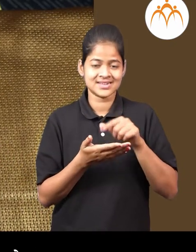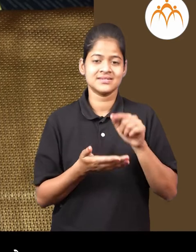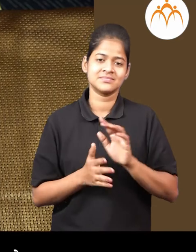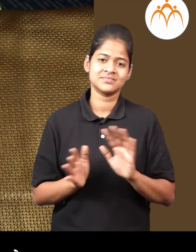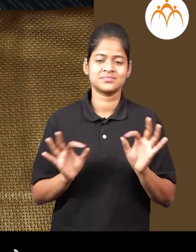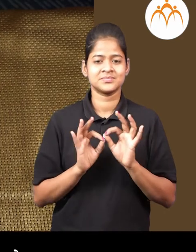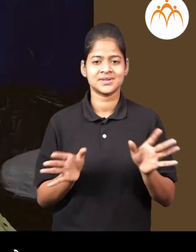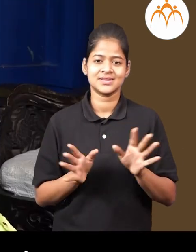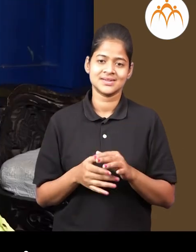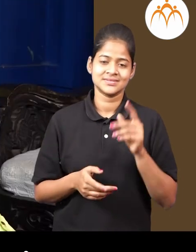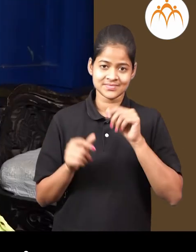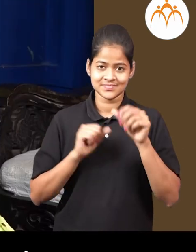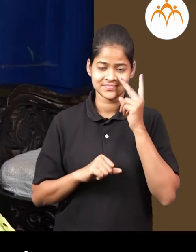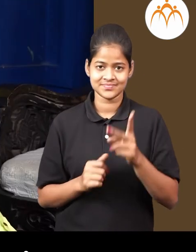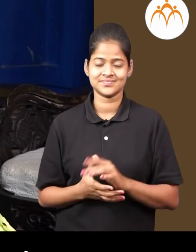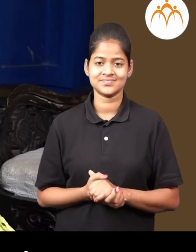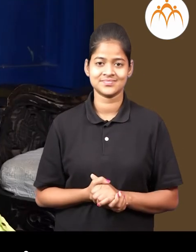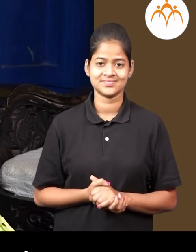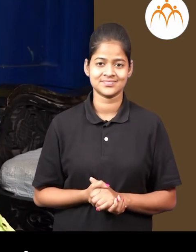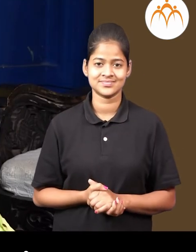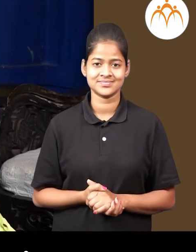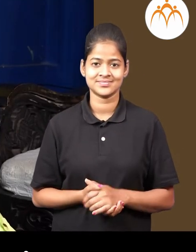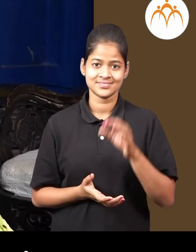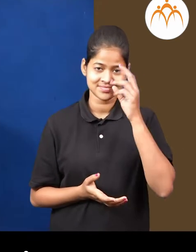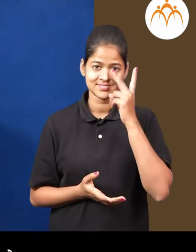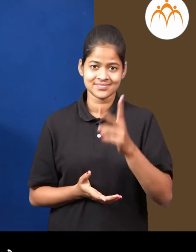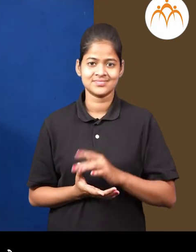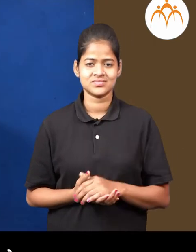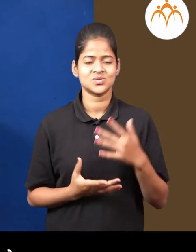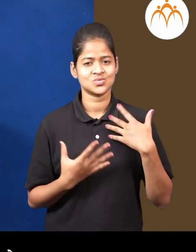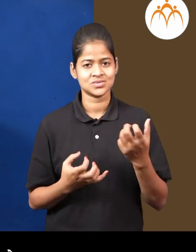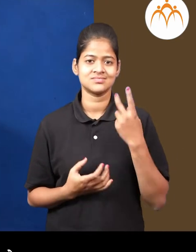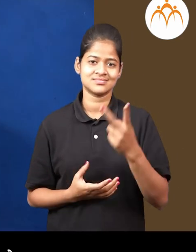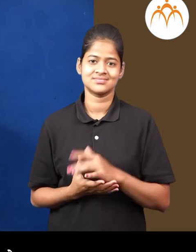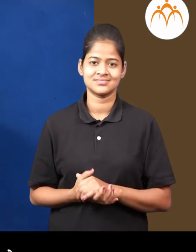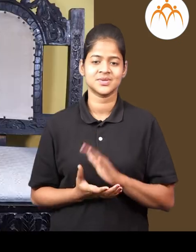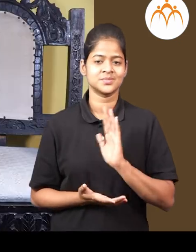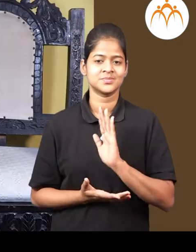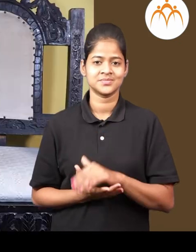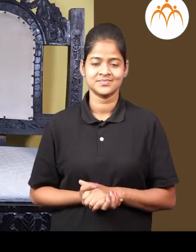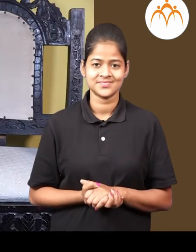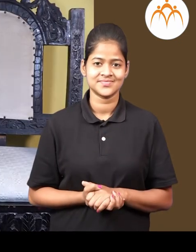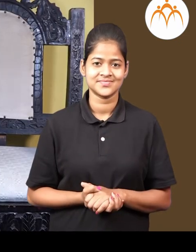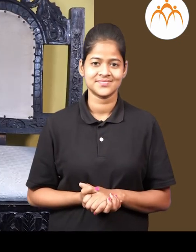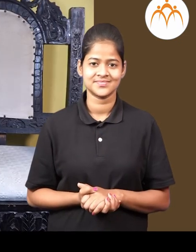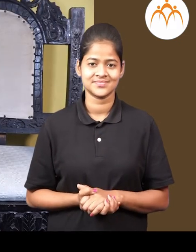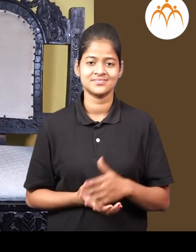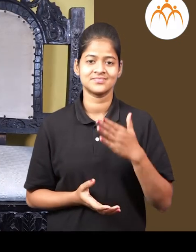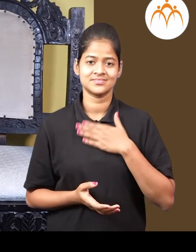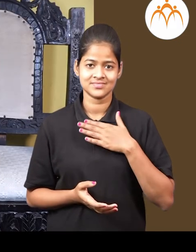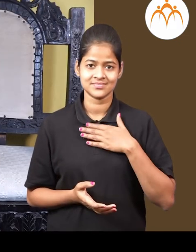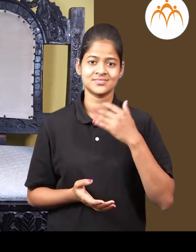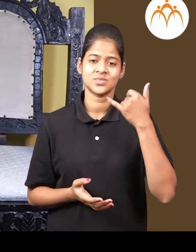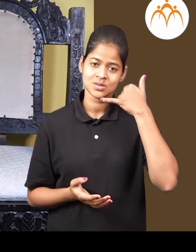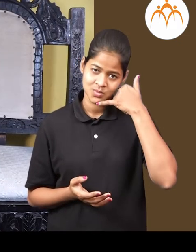कैलिडोस्कोप तयार। बग कीते छान दिशती नक्षी। माला पन बगायचे। ठामबा, आपन